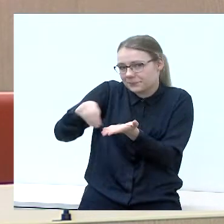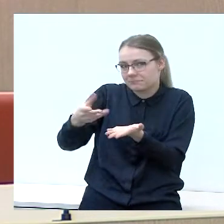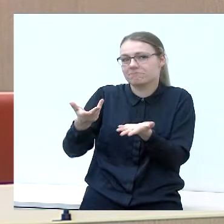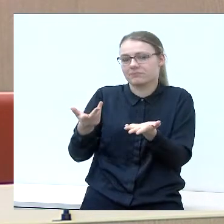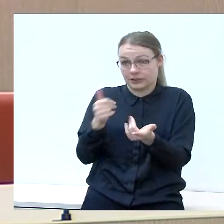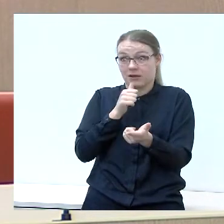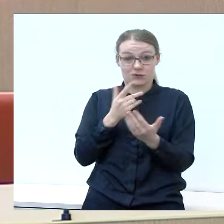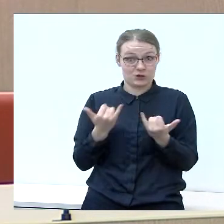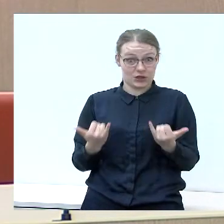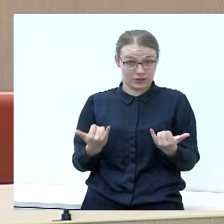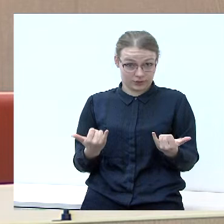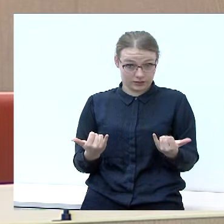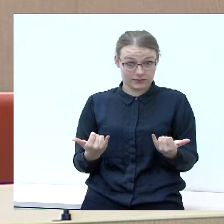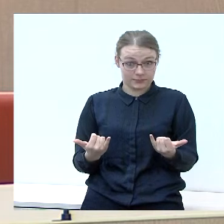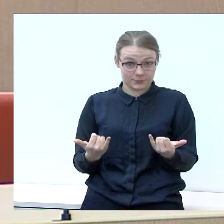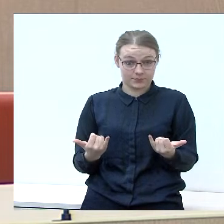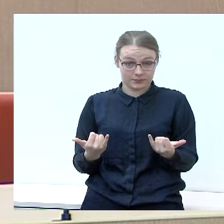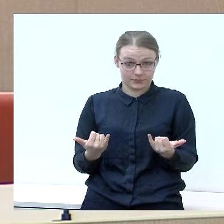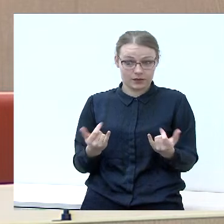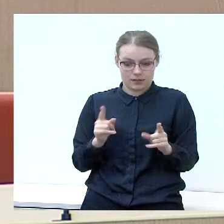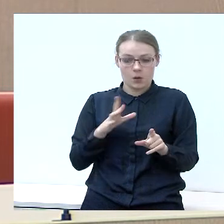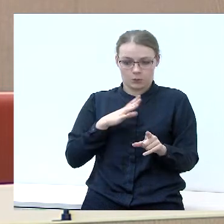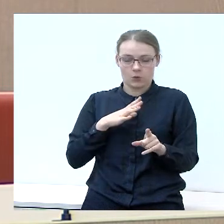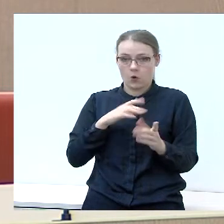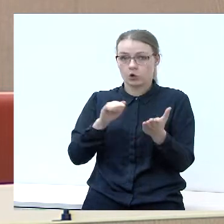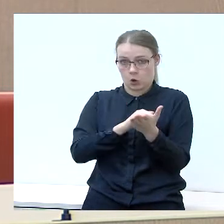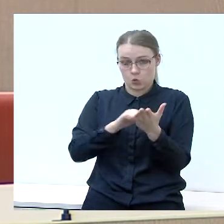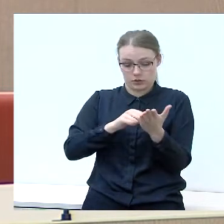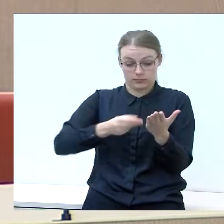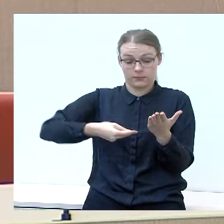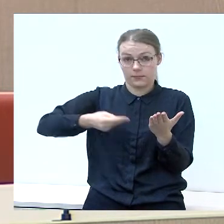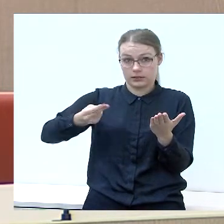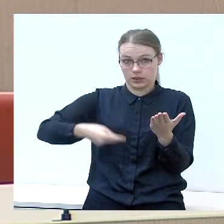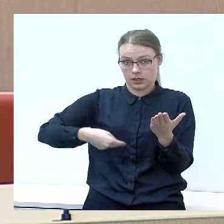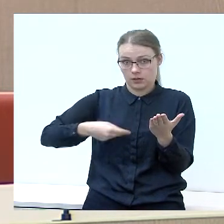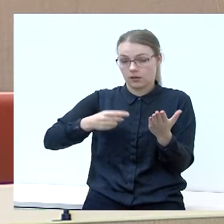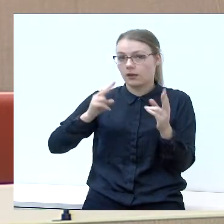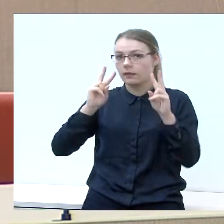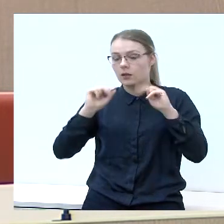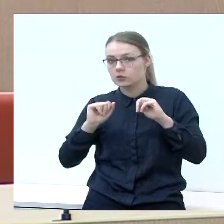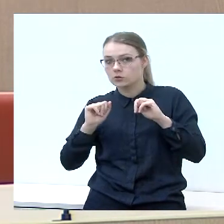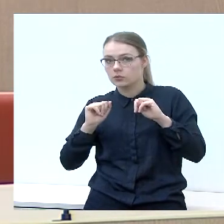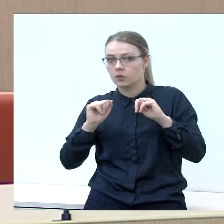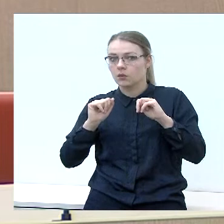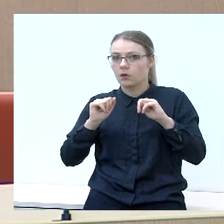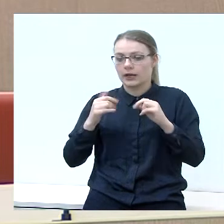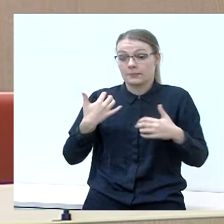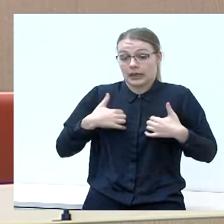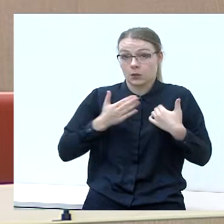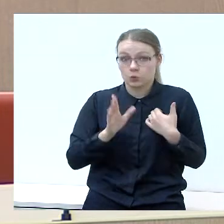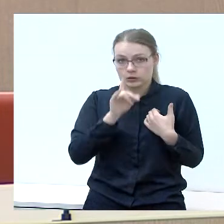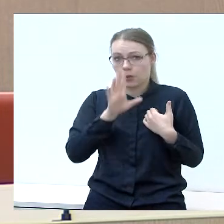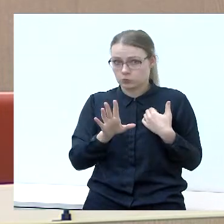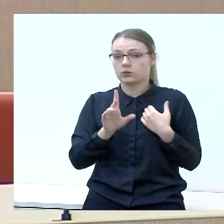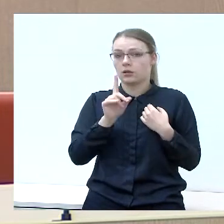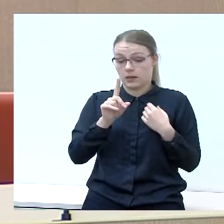ir šiandieną, pasirašiau vienus tokius dokumentus. Nežinau, kaip greitai tas gali įvykti, bet iš tikrųjų,